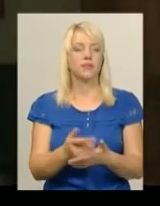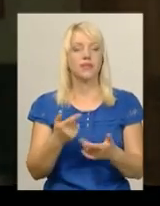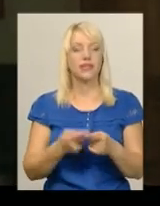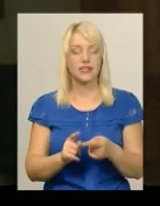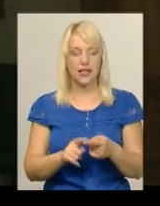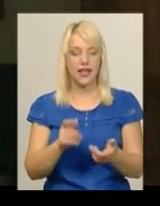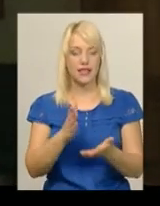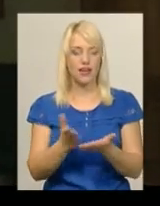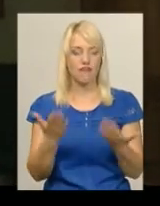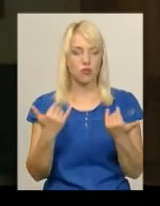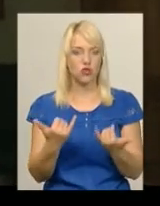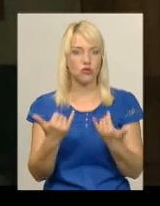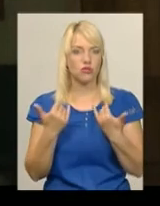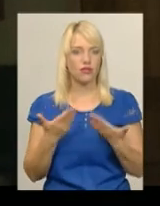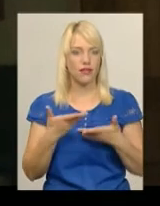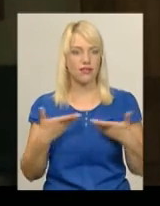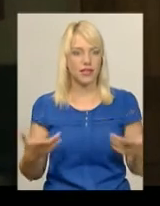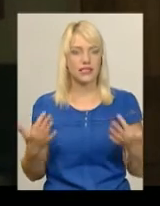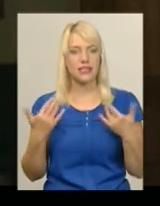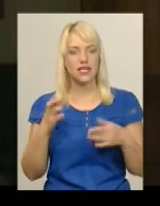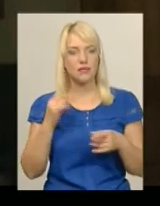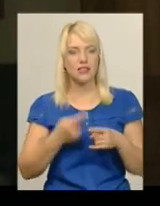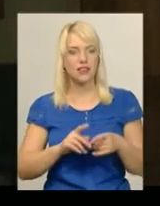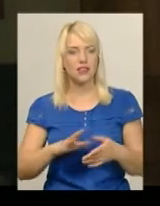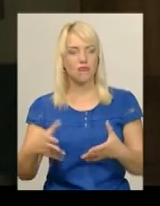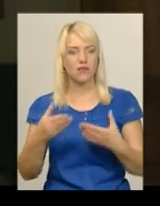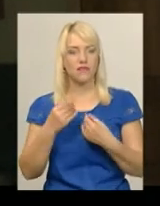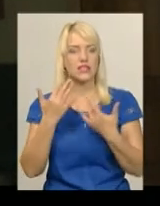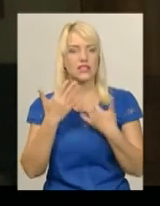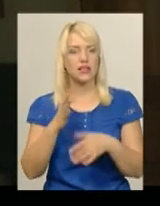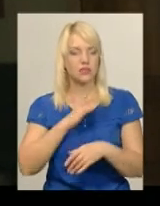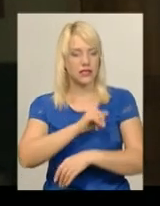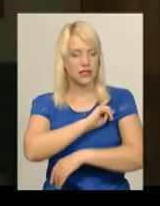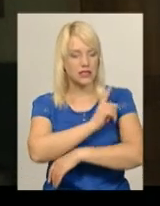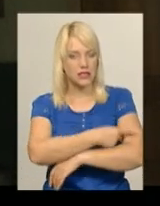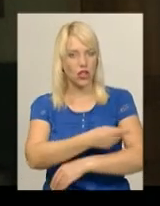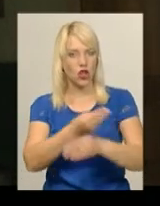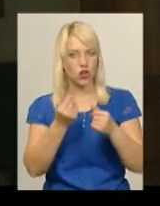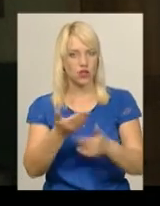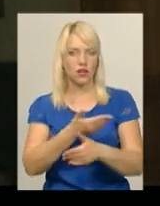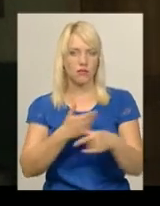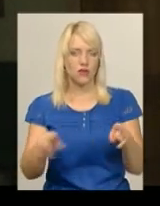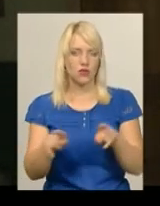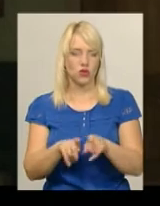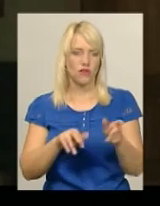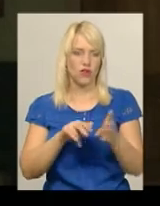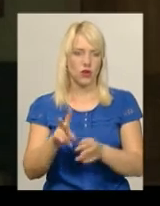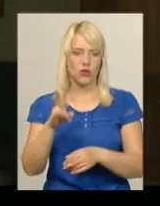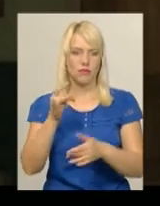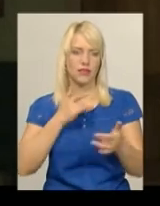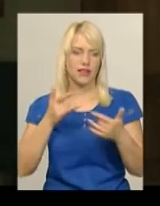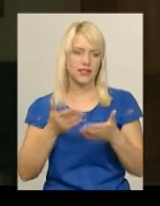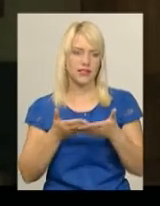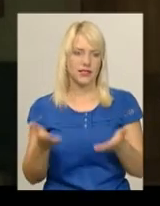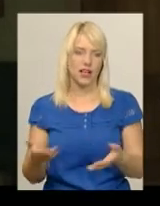нас. Скільки б ми часу на це все не вбивали, скільки б тут не було вкладено сили, грошей, ми все одно виходимо на сцену, відриваємося і